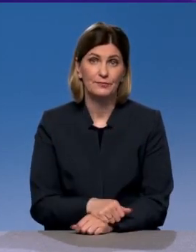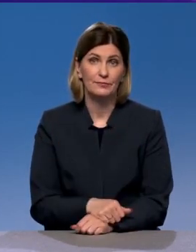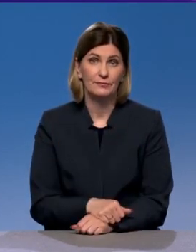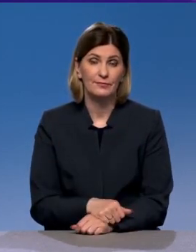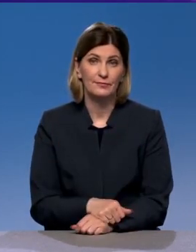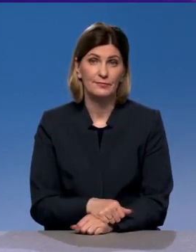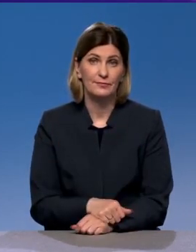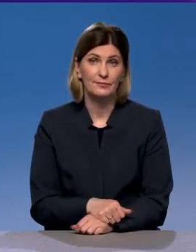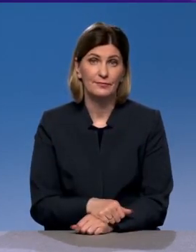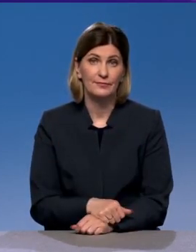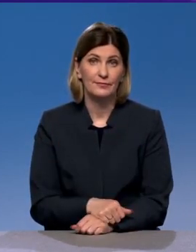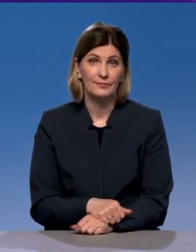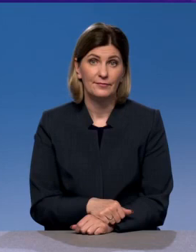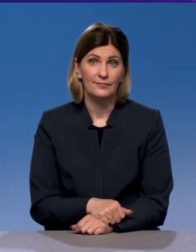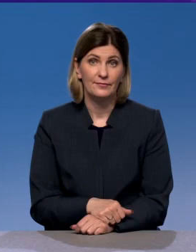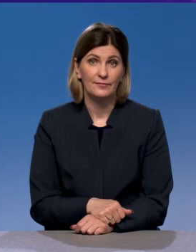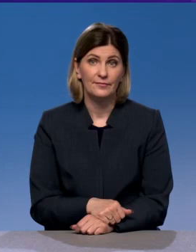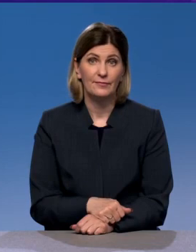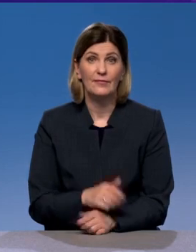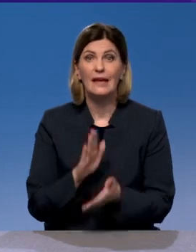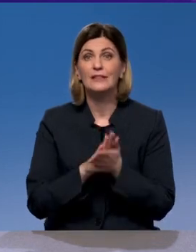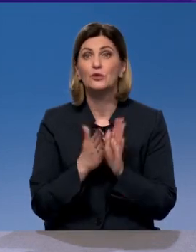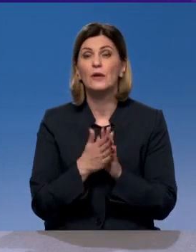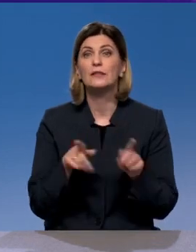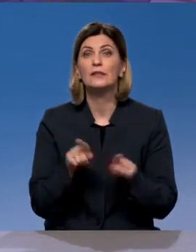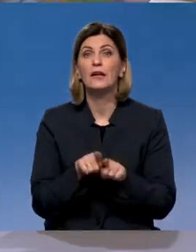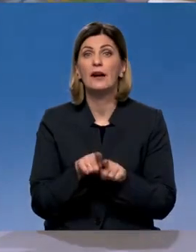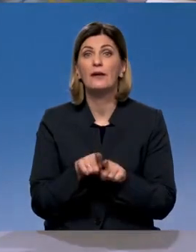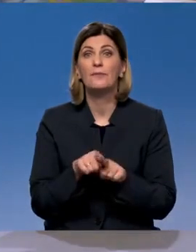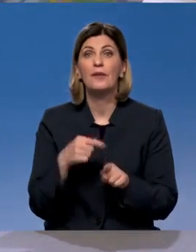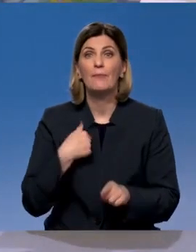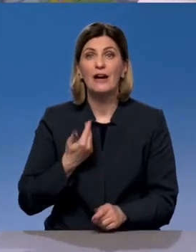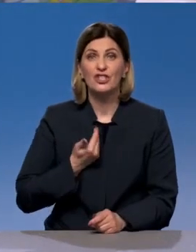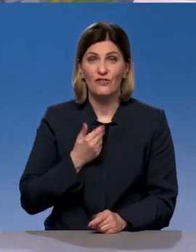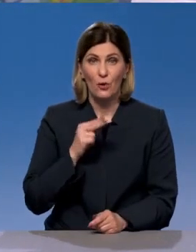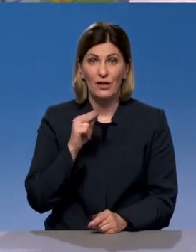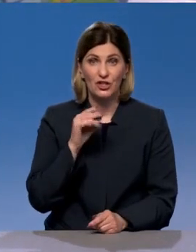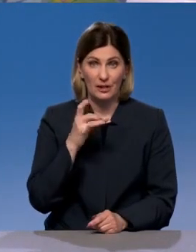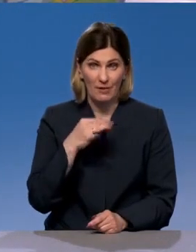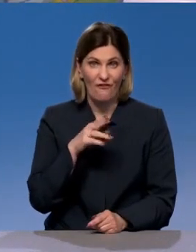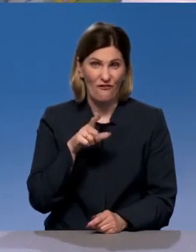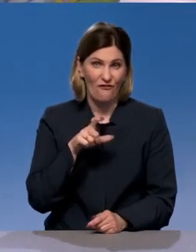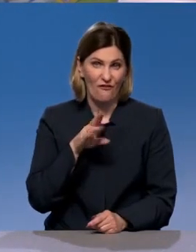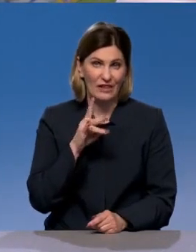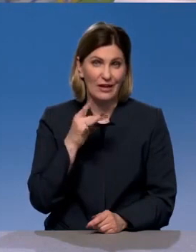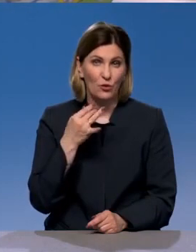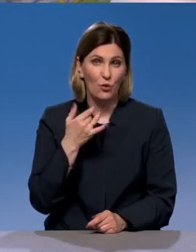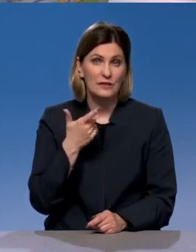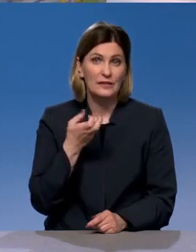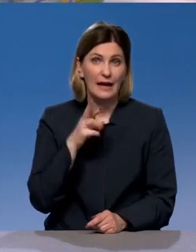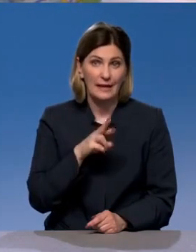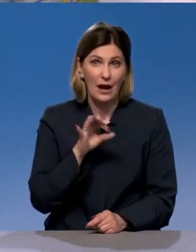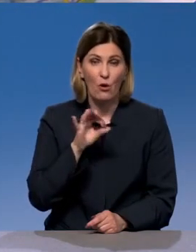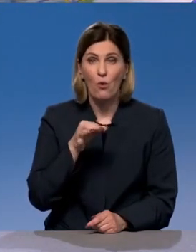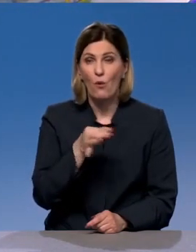Да, да, слушаем. Вы знаете, ситуация такая. Сами мы живем в Череповце, Вологодская область, Северсталь. Я думаю, знают этот